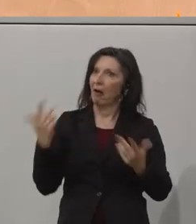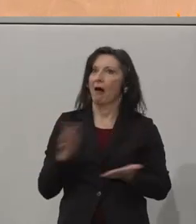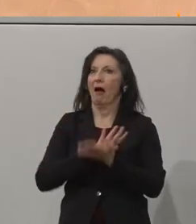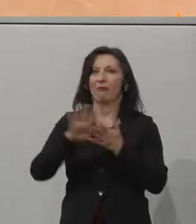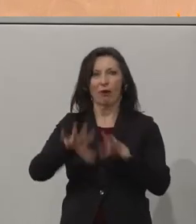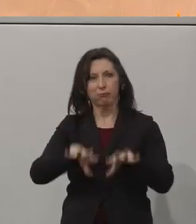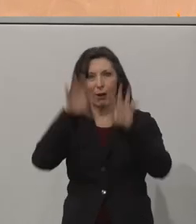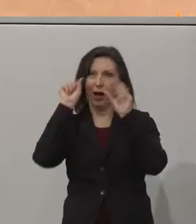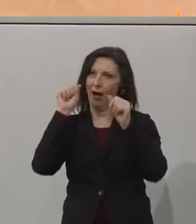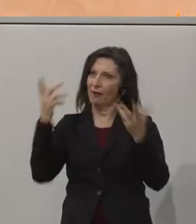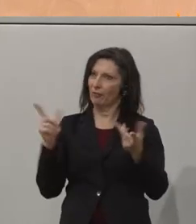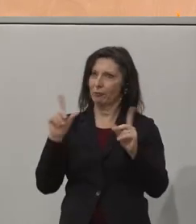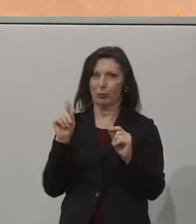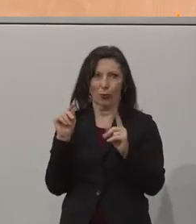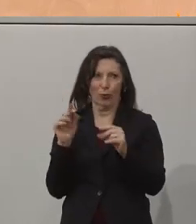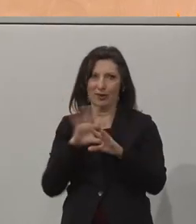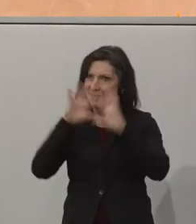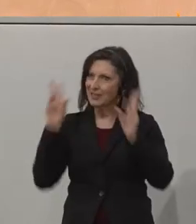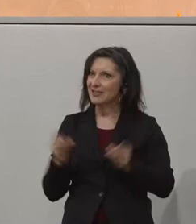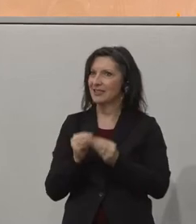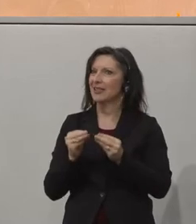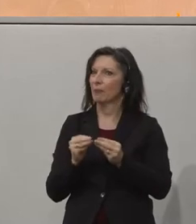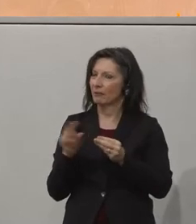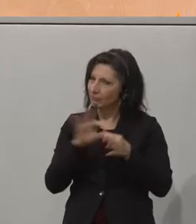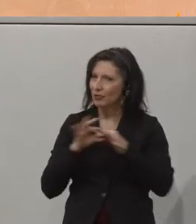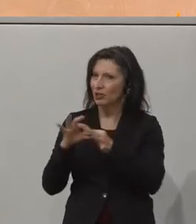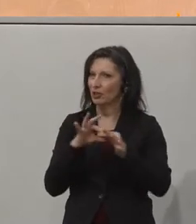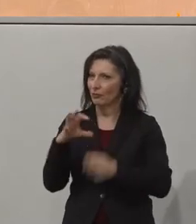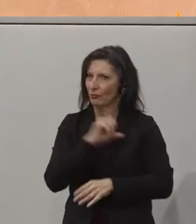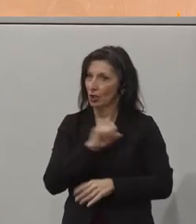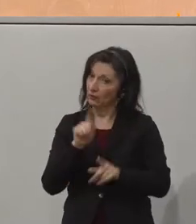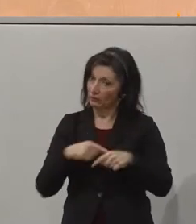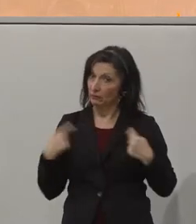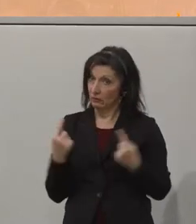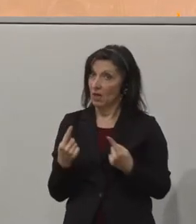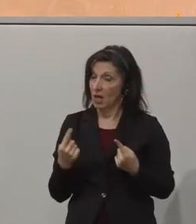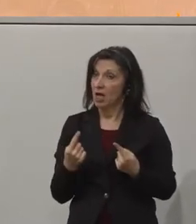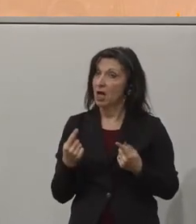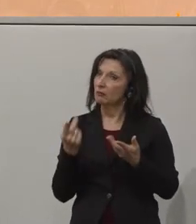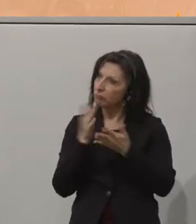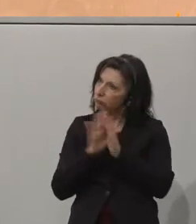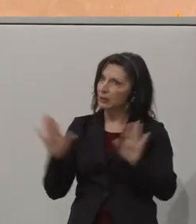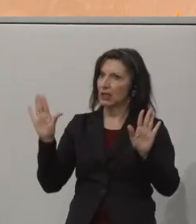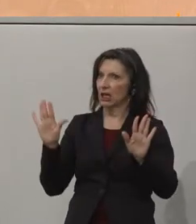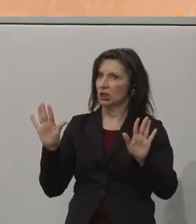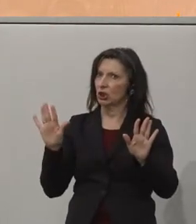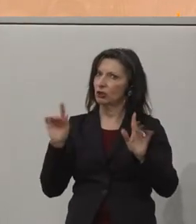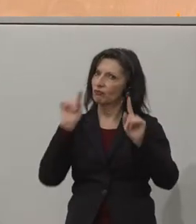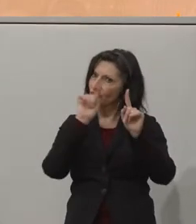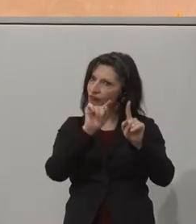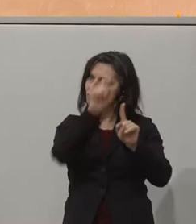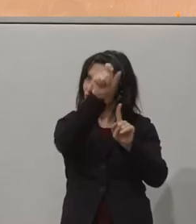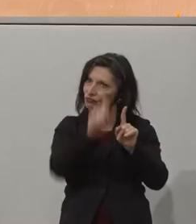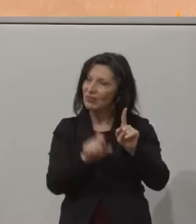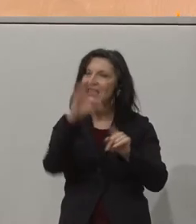als Gesellschaft gesamtheitlich profitieren können. Wir haben als Präsentator für dieses Projekt den